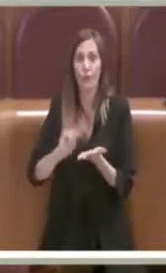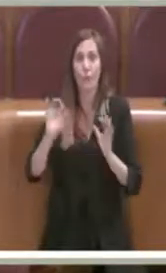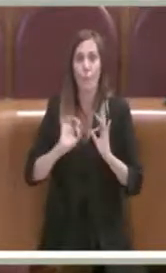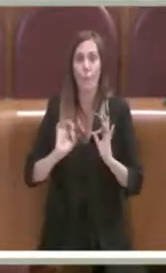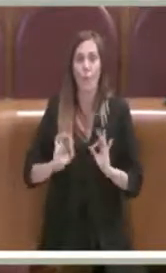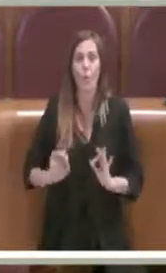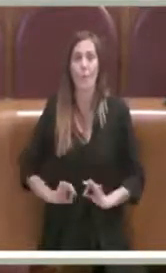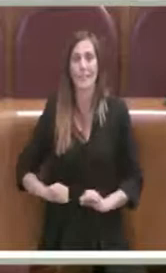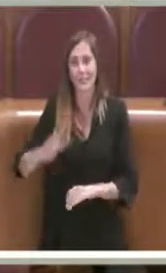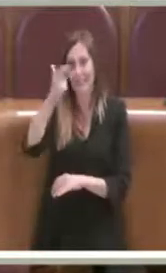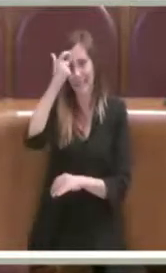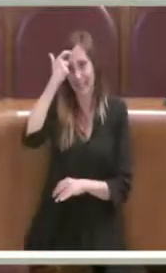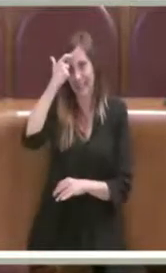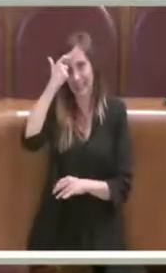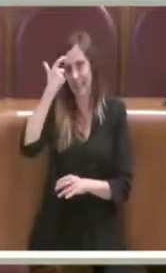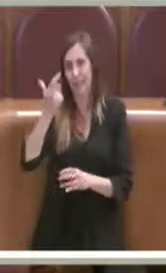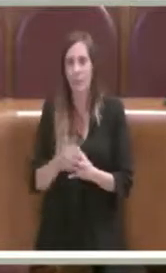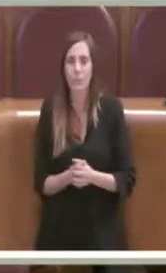Polizia di Stato.